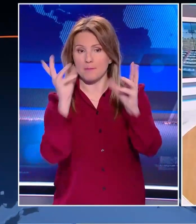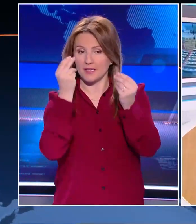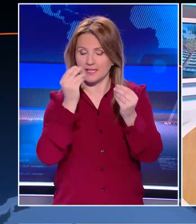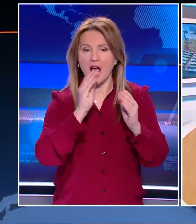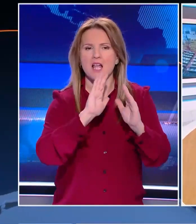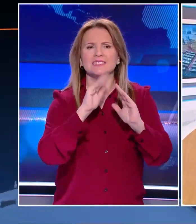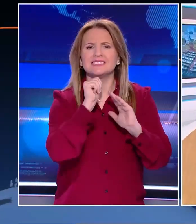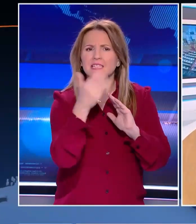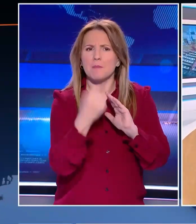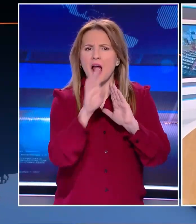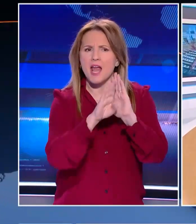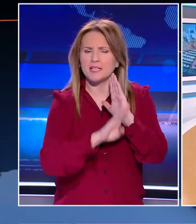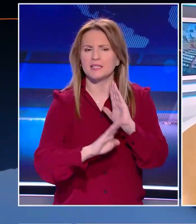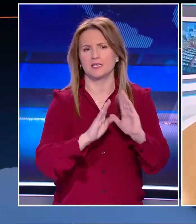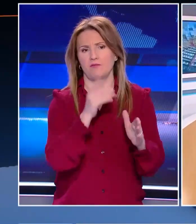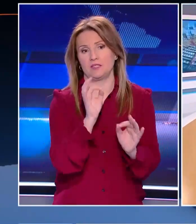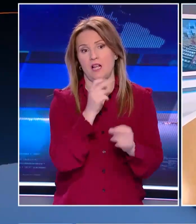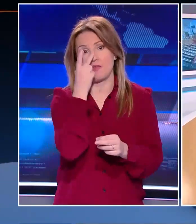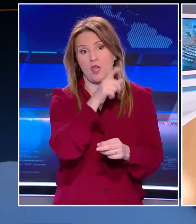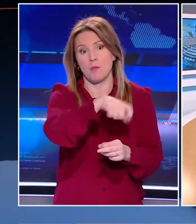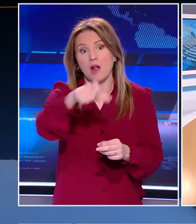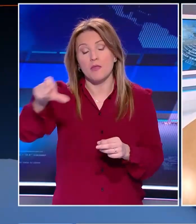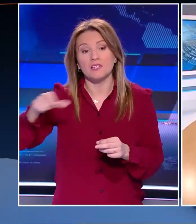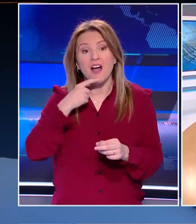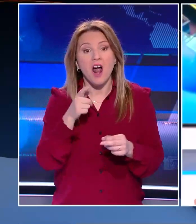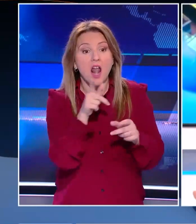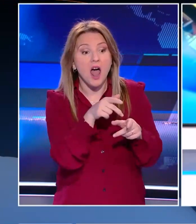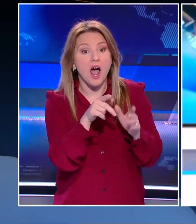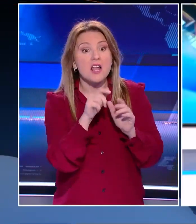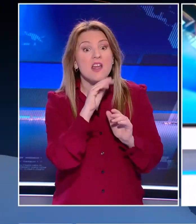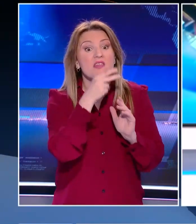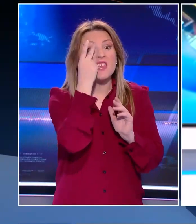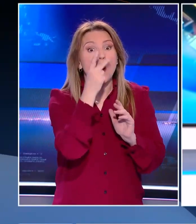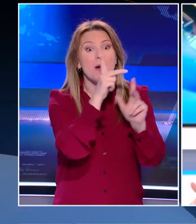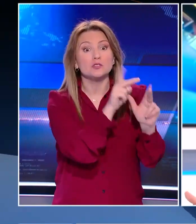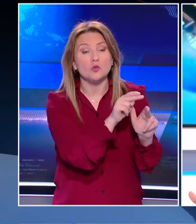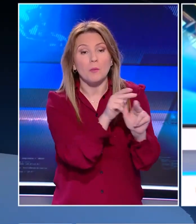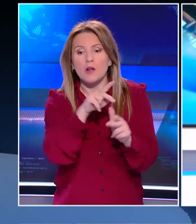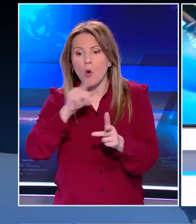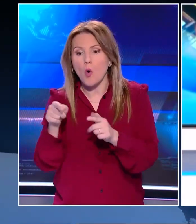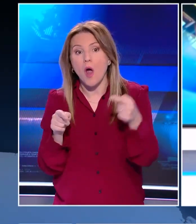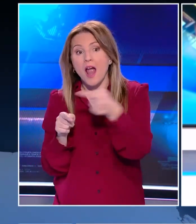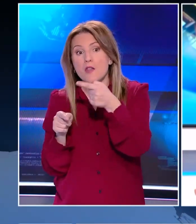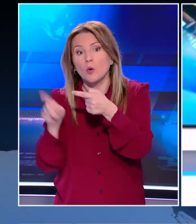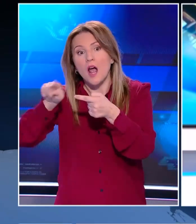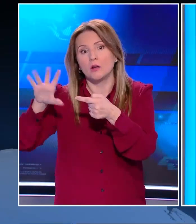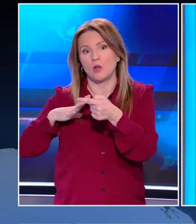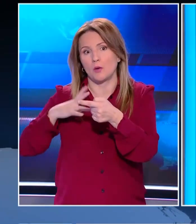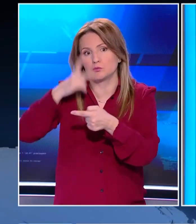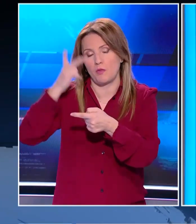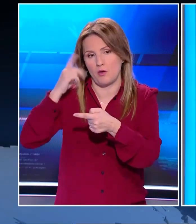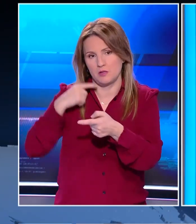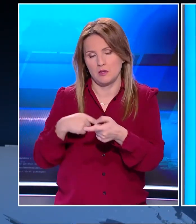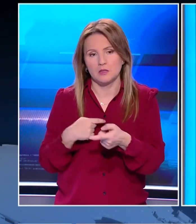όμως κάθε δικαίωμα σταματά εκεί που δημιουργούνται και υπάρχουν δικαιώματα άλλων και παραβλάπτονται δικαιώματα άλλων.